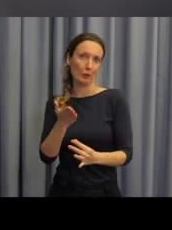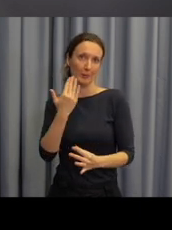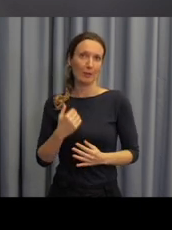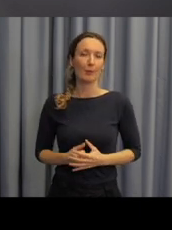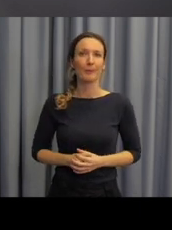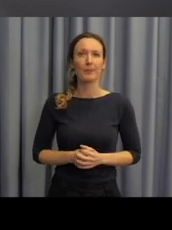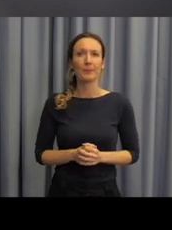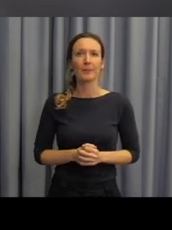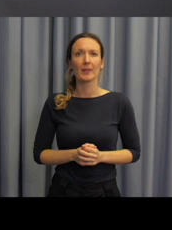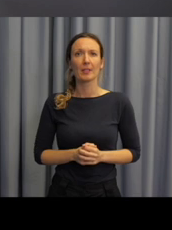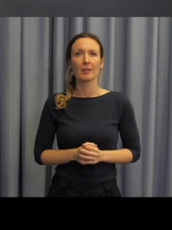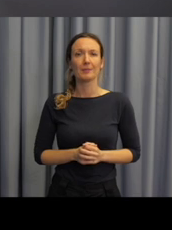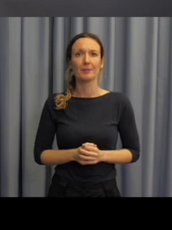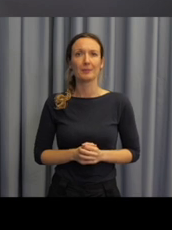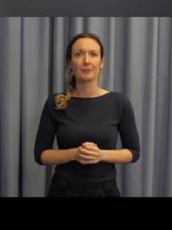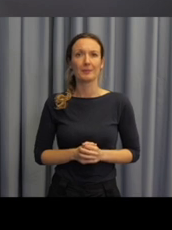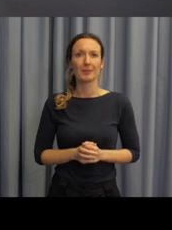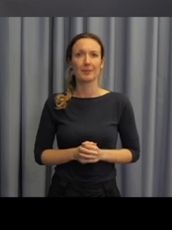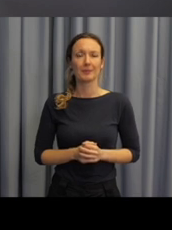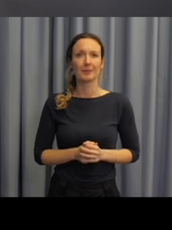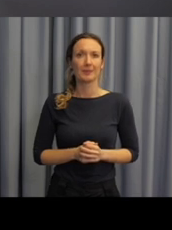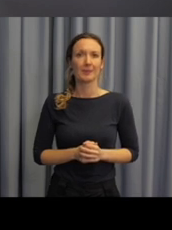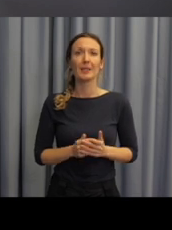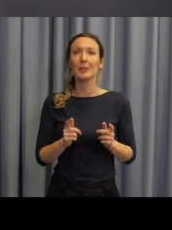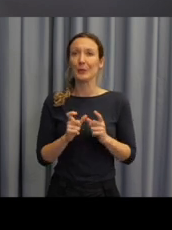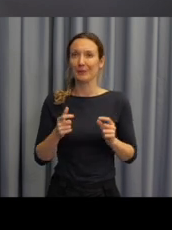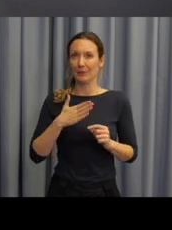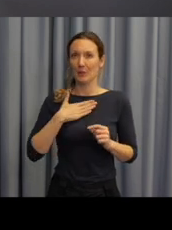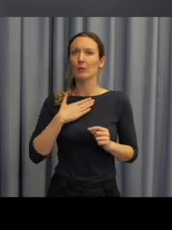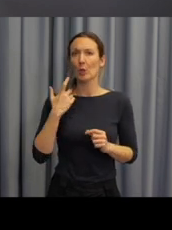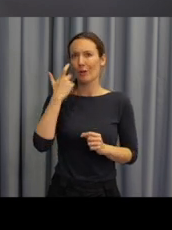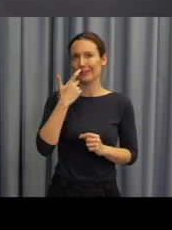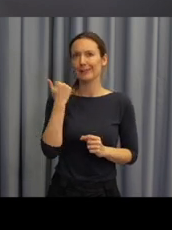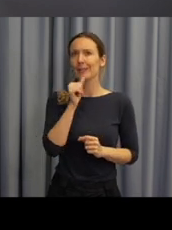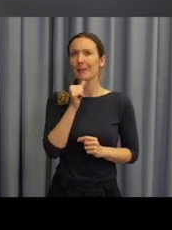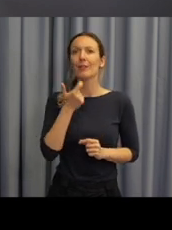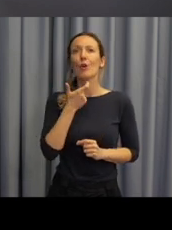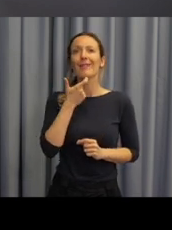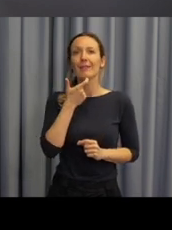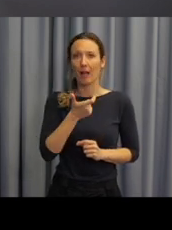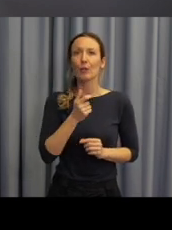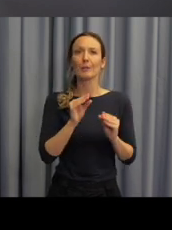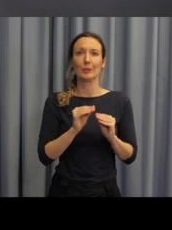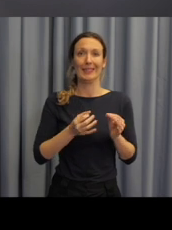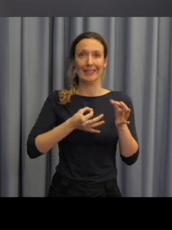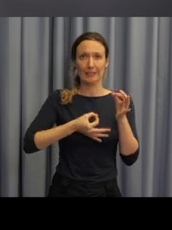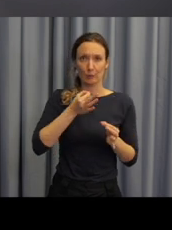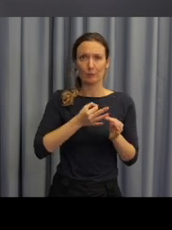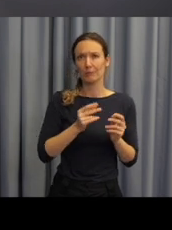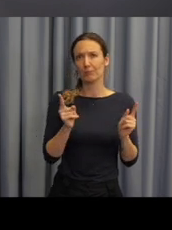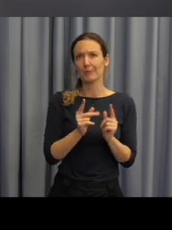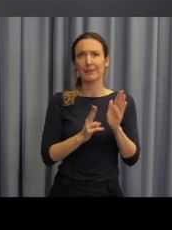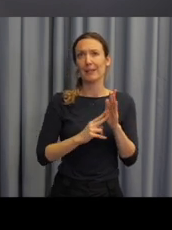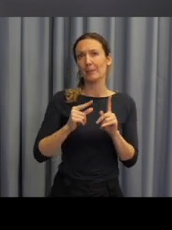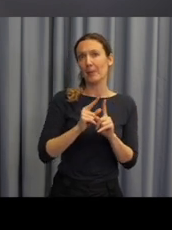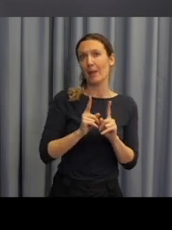sdílet obsah, který vznikl pod křídly Národního pedagogického institutu. Na tomto úkolu se pracuje už